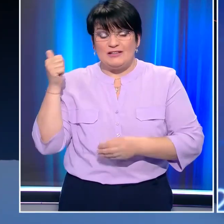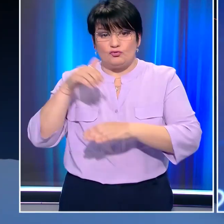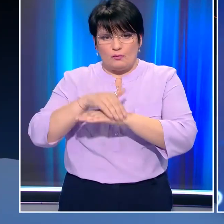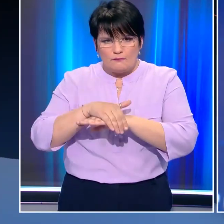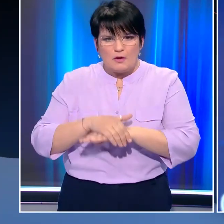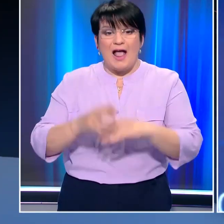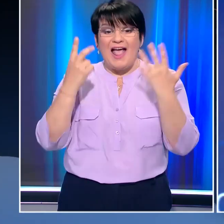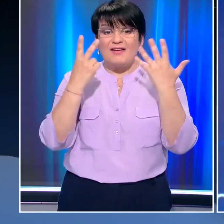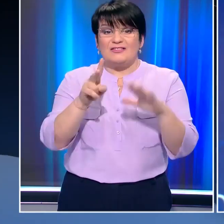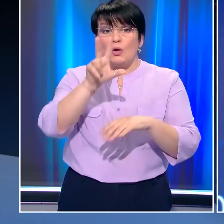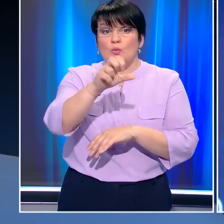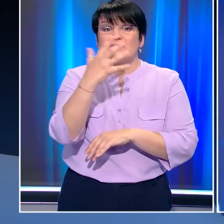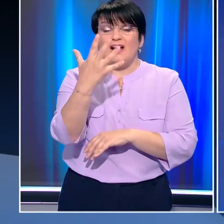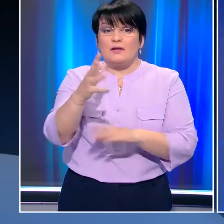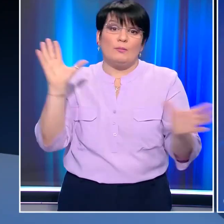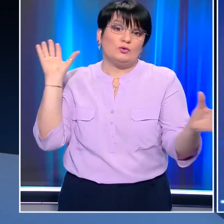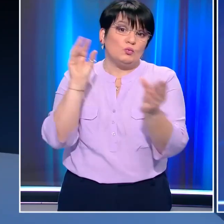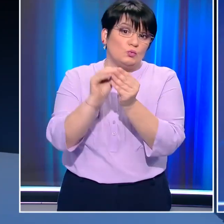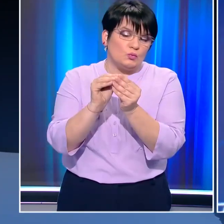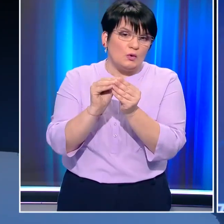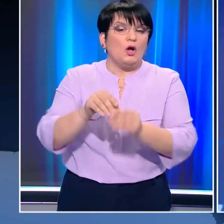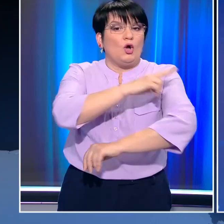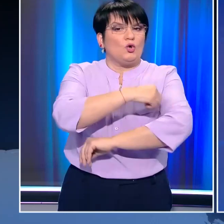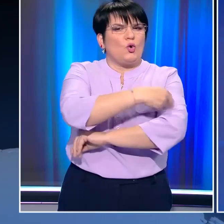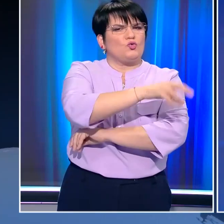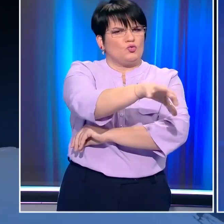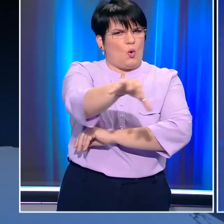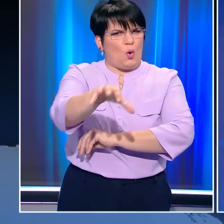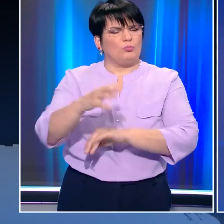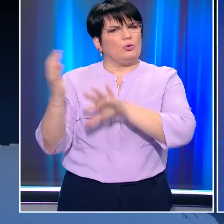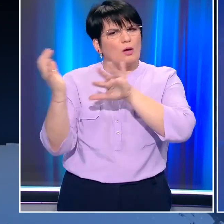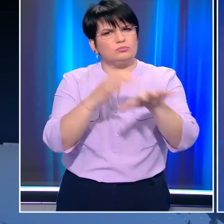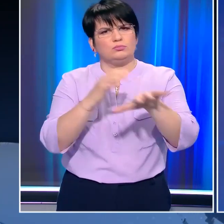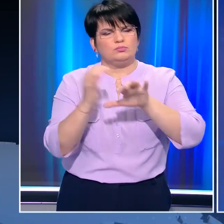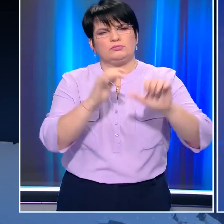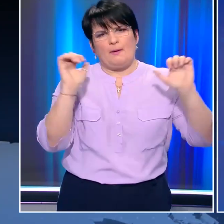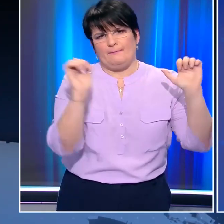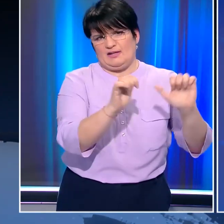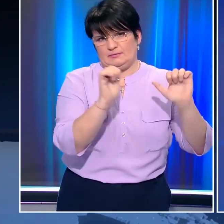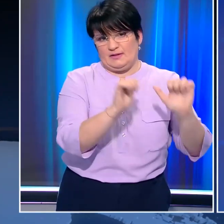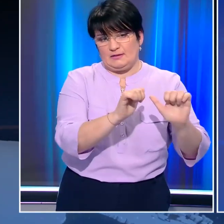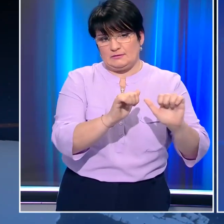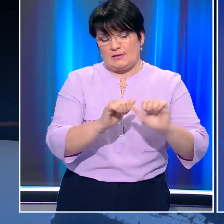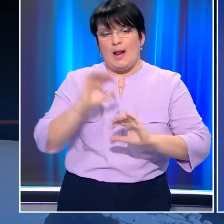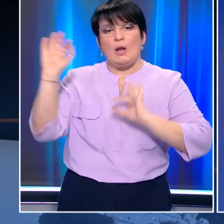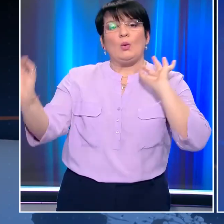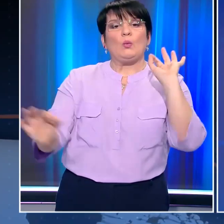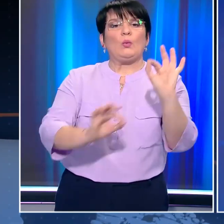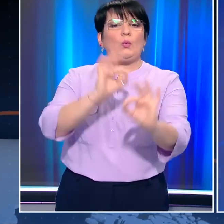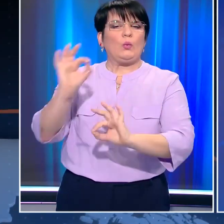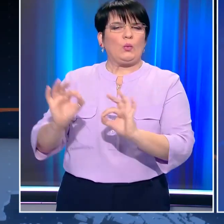να έφτασαν τους 735. Αν και τα νοσοκομεία συνεχίζουν να δέχονται ασφυκτική πίεση, ωστόσο το επιδημιολογικό